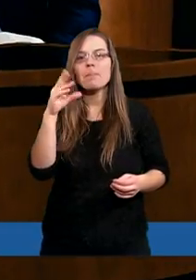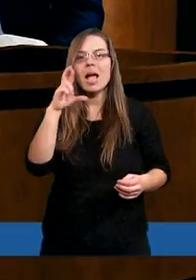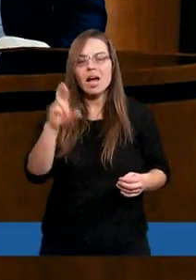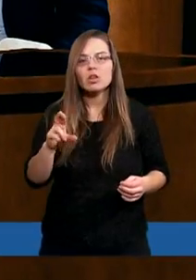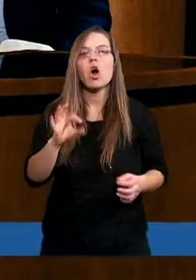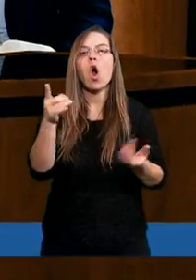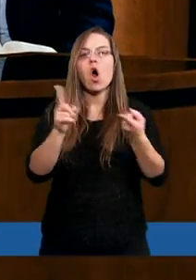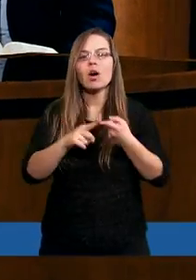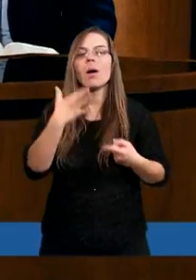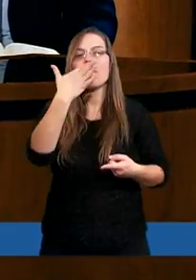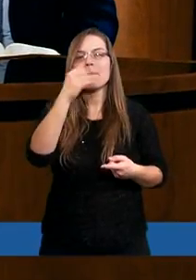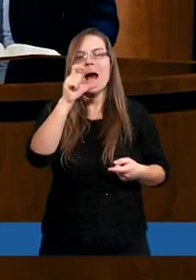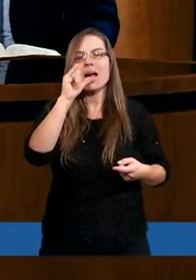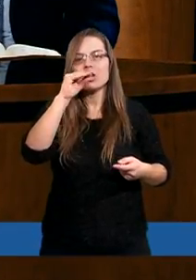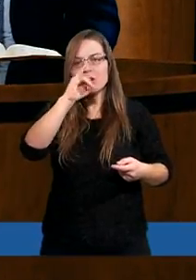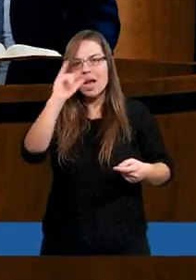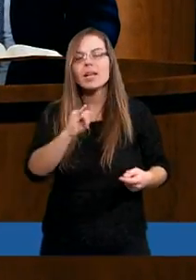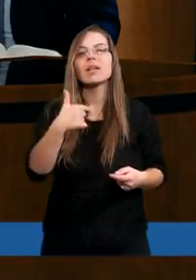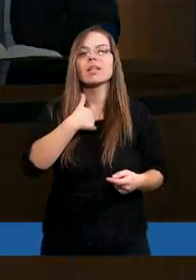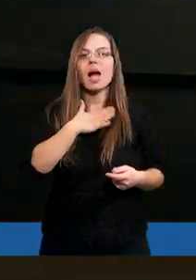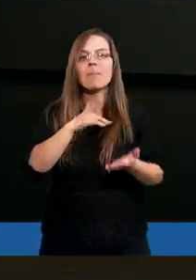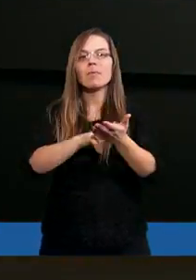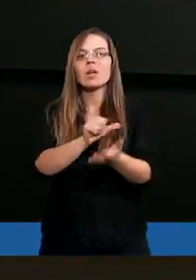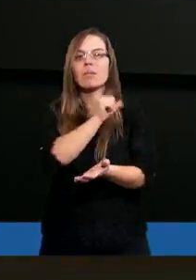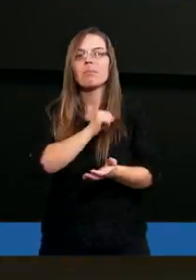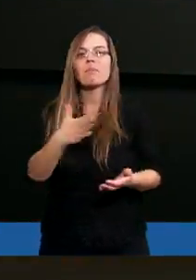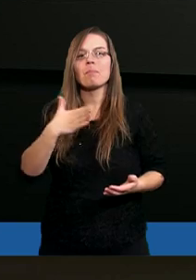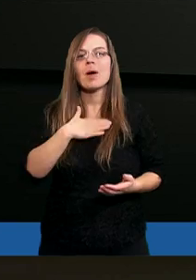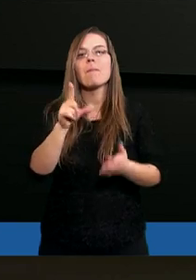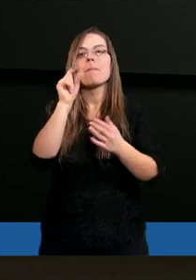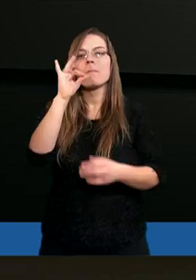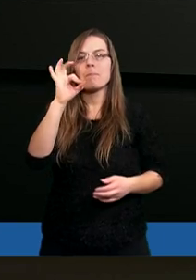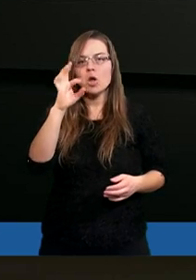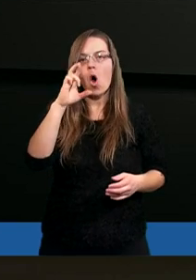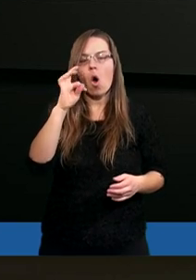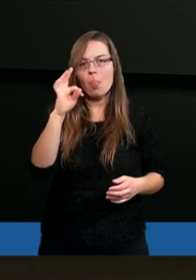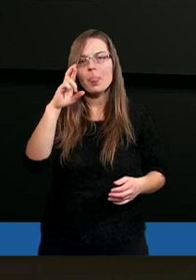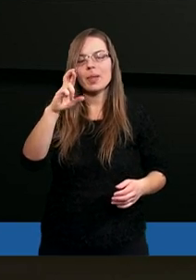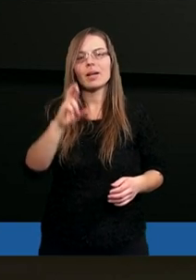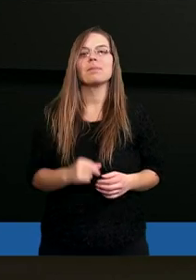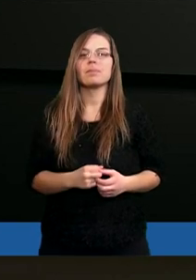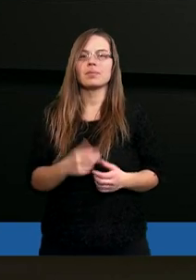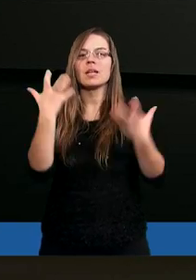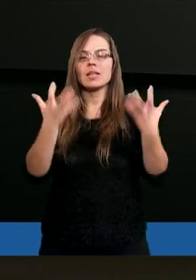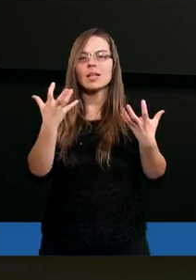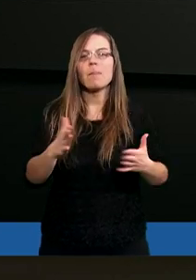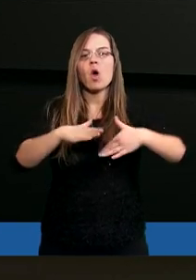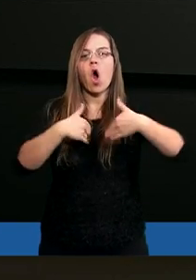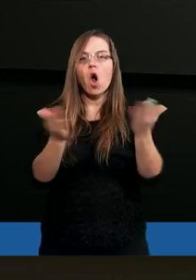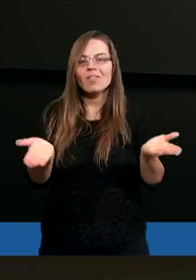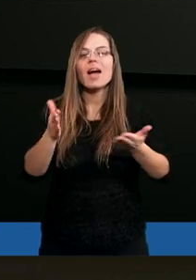oraz Maciej. Ja na imię mam Piotr. Chcemy,